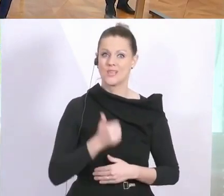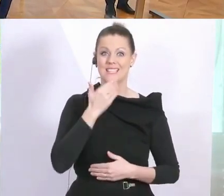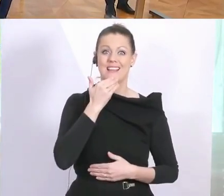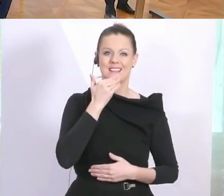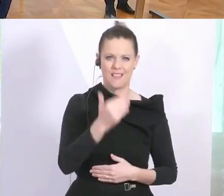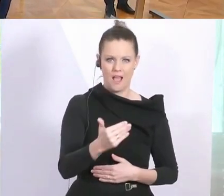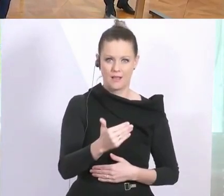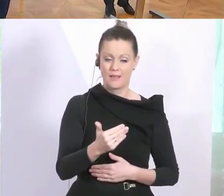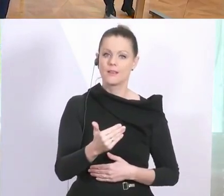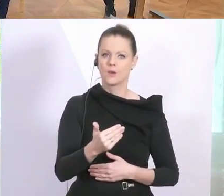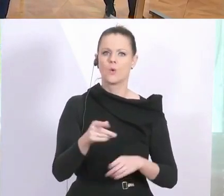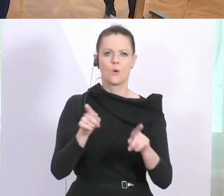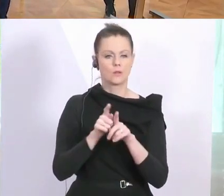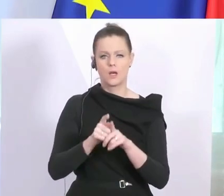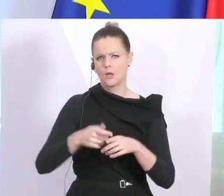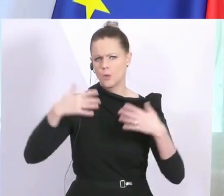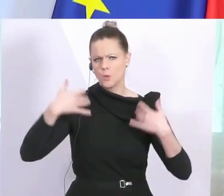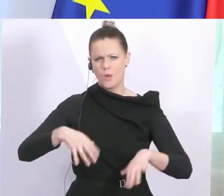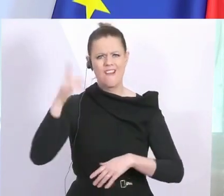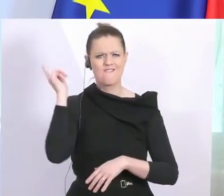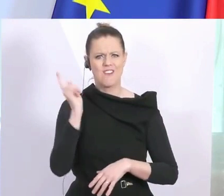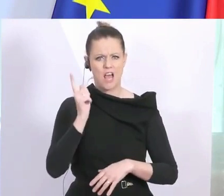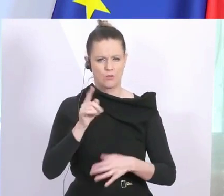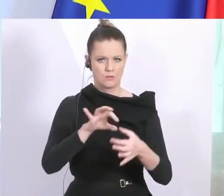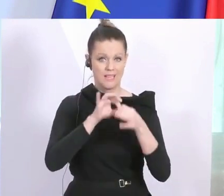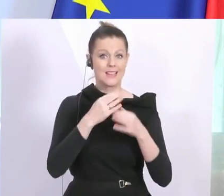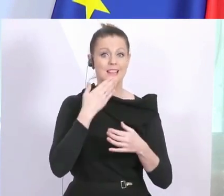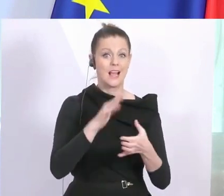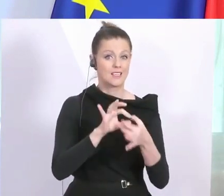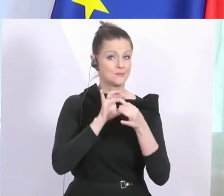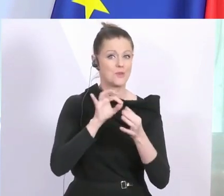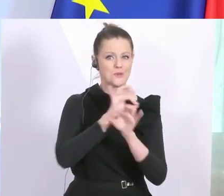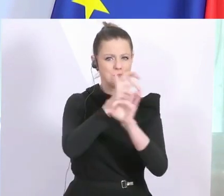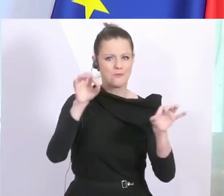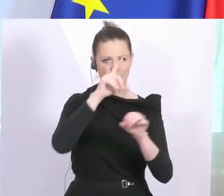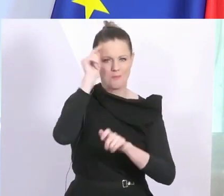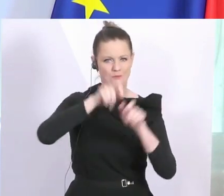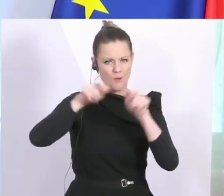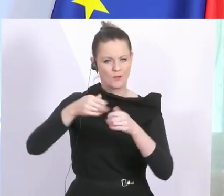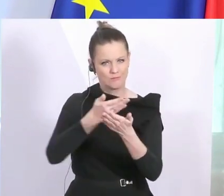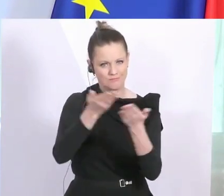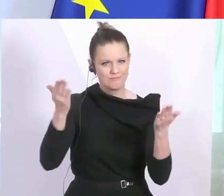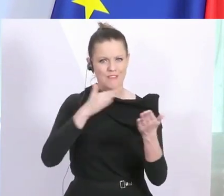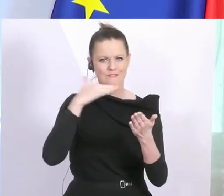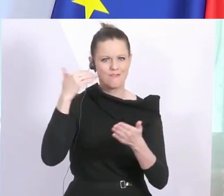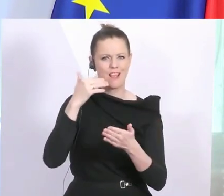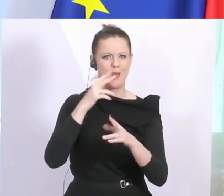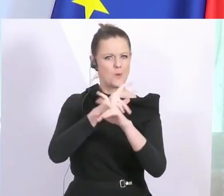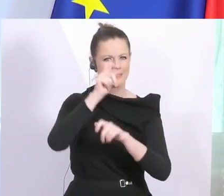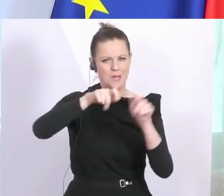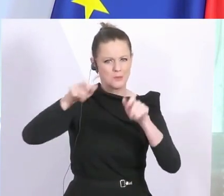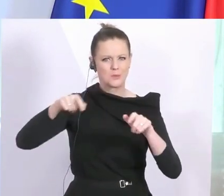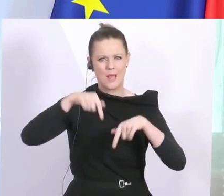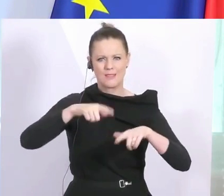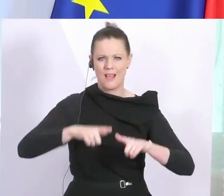sehr intensiven Warnung beginnen. Das große Danke richtet sich an die Bevölkerung, an die vielen Menschen, die in Österreich leben, die sich